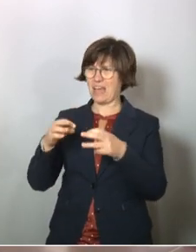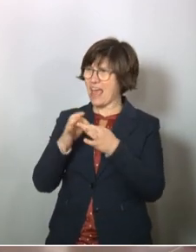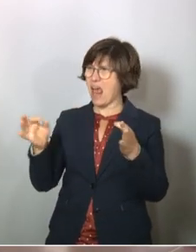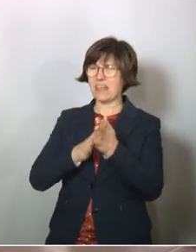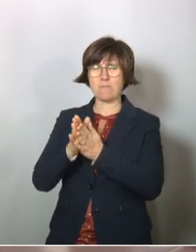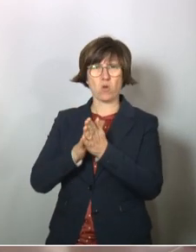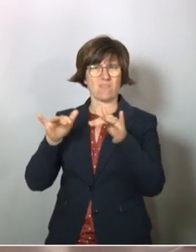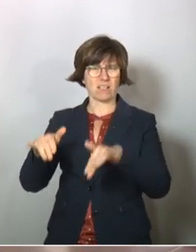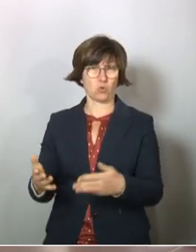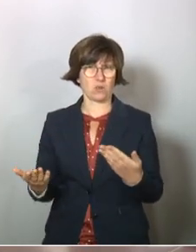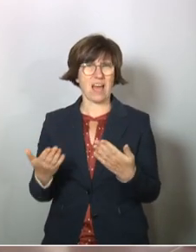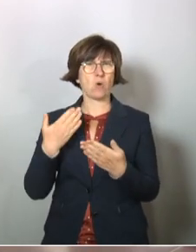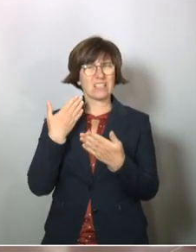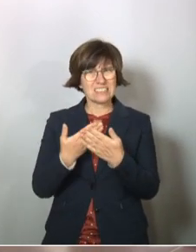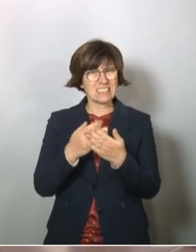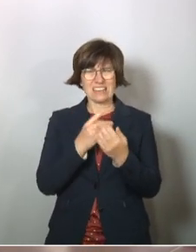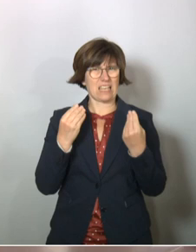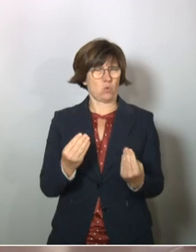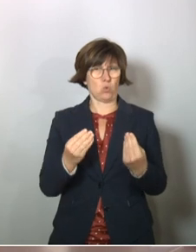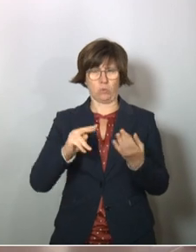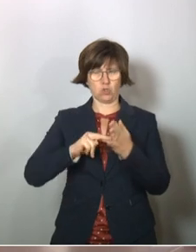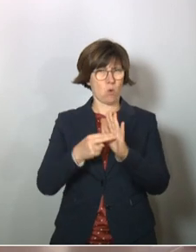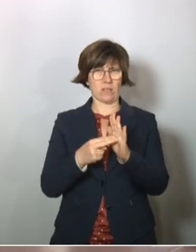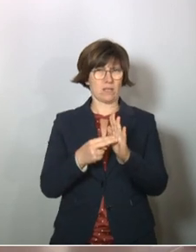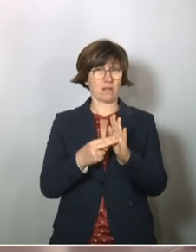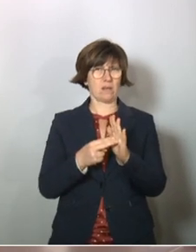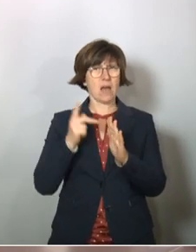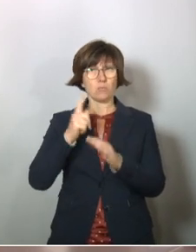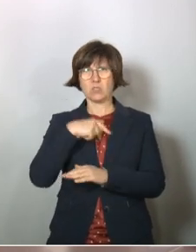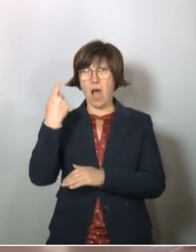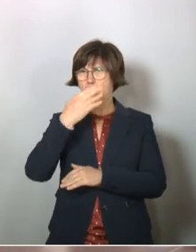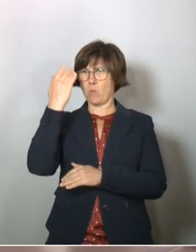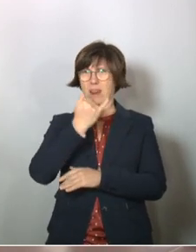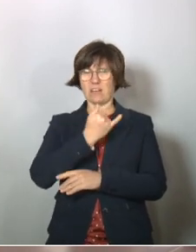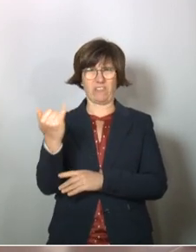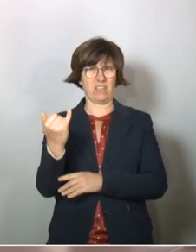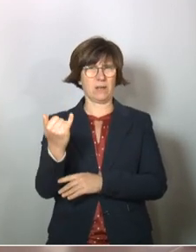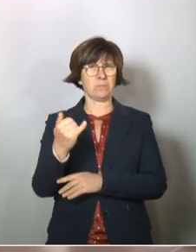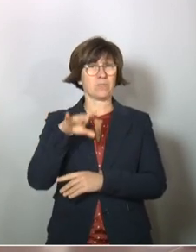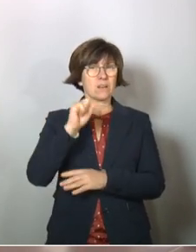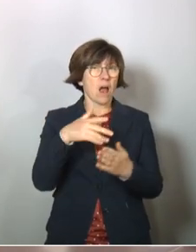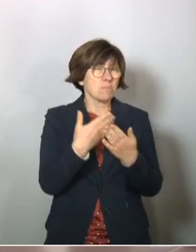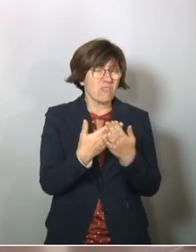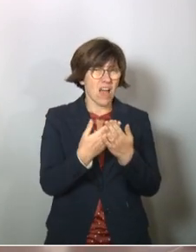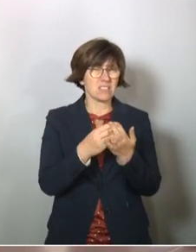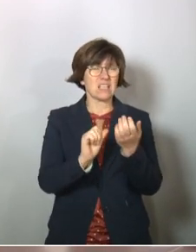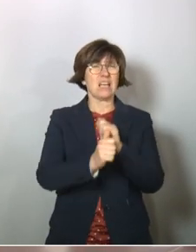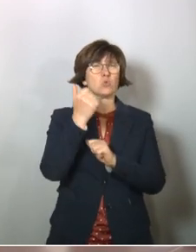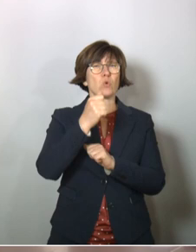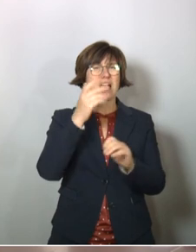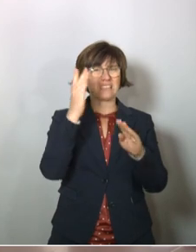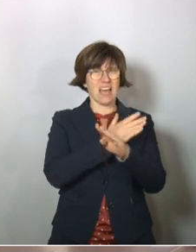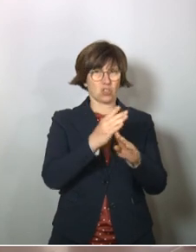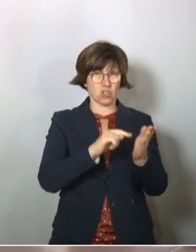angegeben. Sehen Sie, und das ist nicht mehr üblich in der Politik. Darüber müssen wir uns alle Gedanken machen. Und ich kann es Ihnen beweisen. Zuerst wird eine